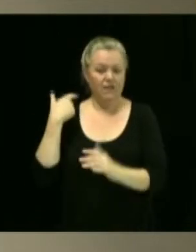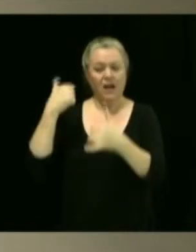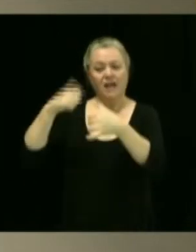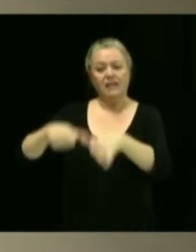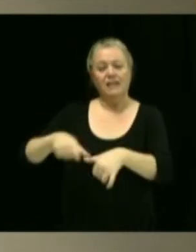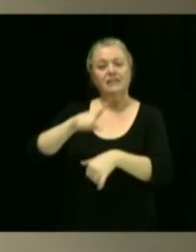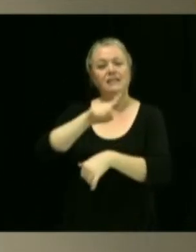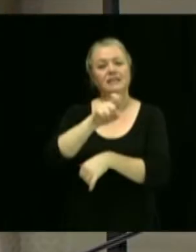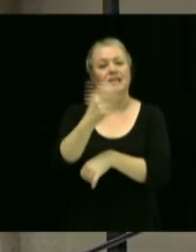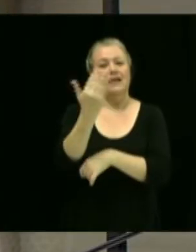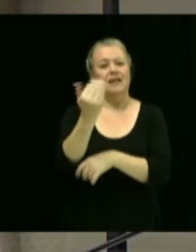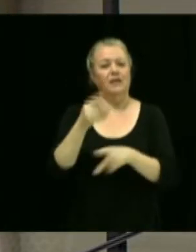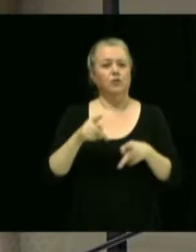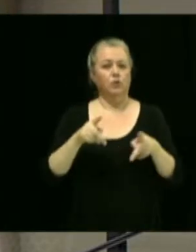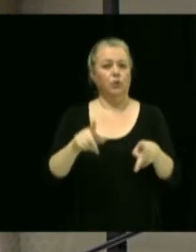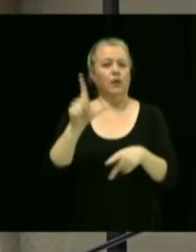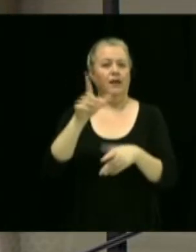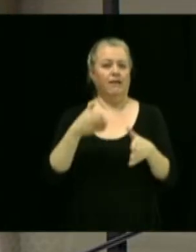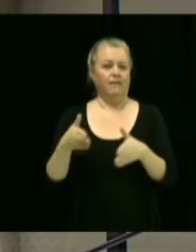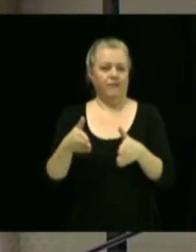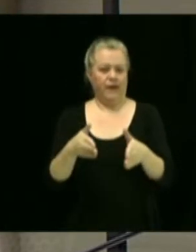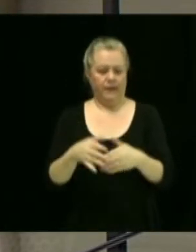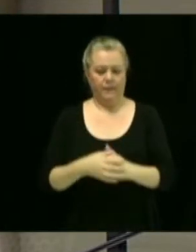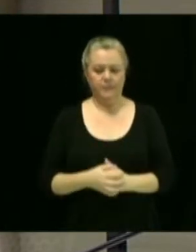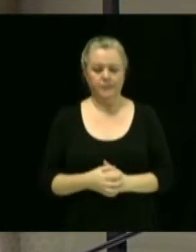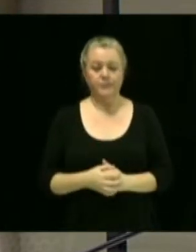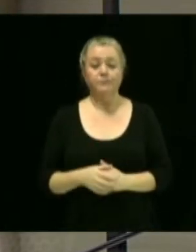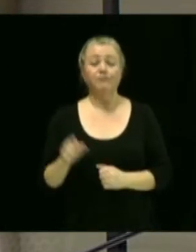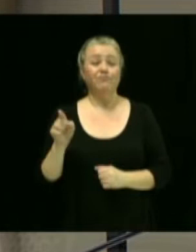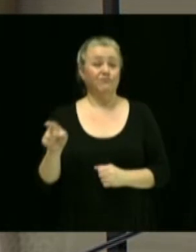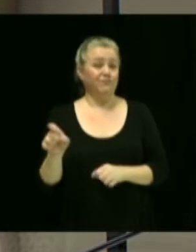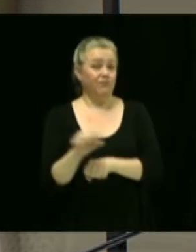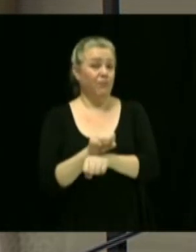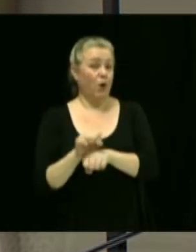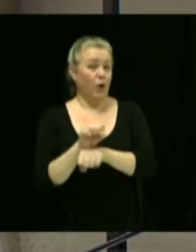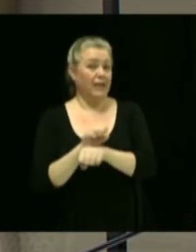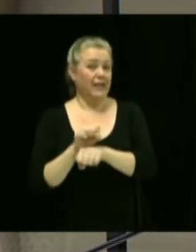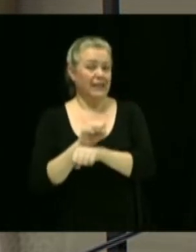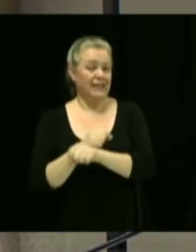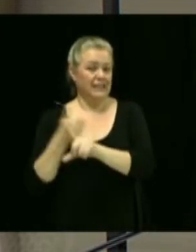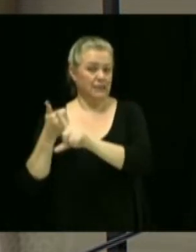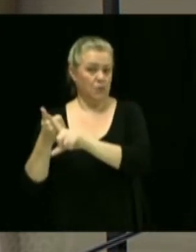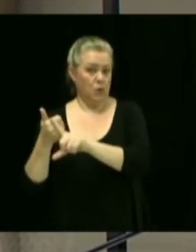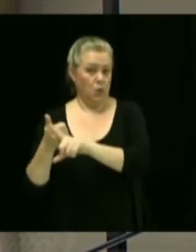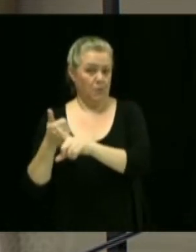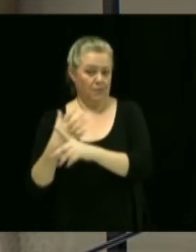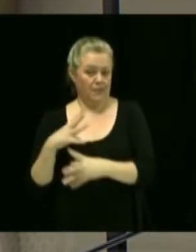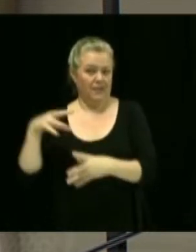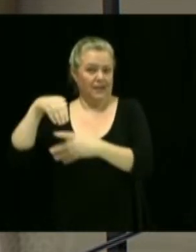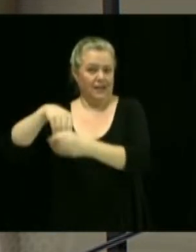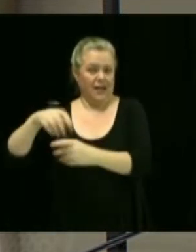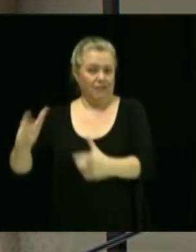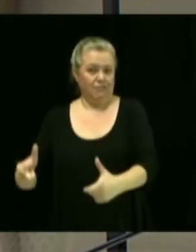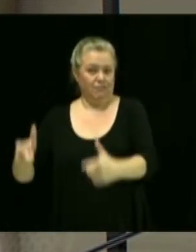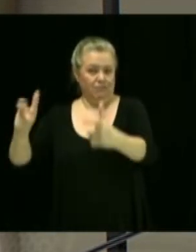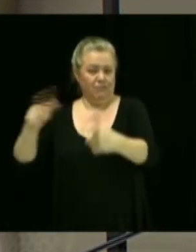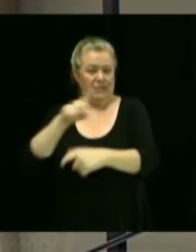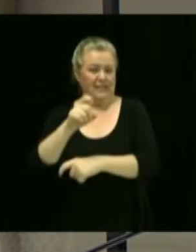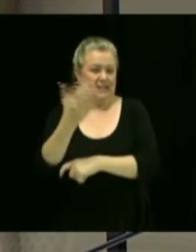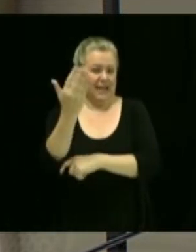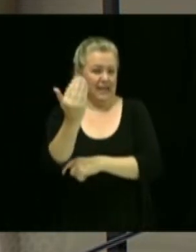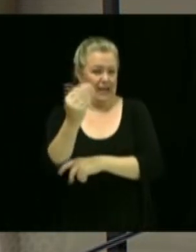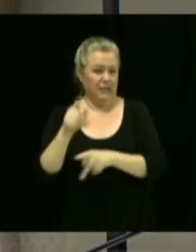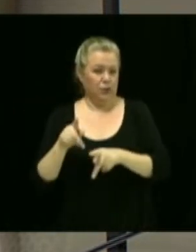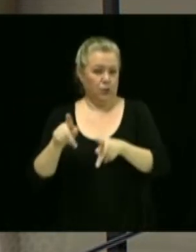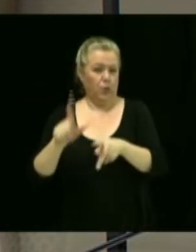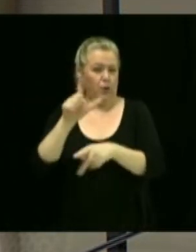Larivière. Voilà. Alors, il'agit d'une demande d'exemption d'un organisme qui utilise l'immeuble 115 rue Larivière pour une exemption. Alors, comme